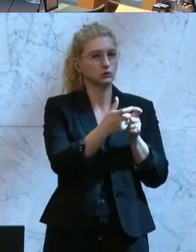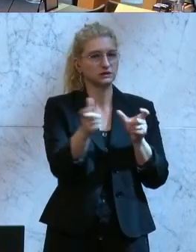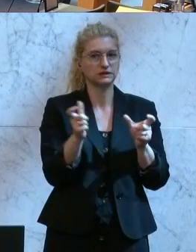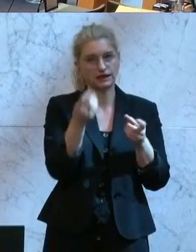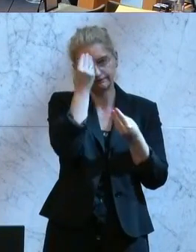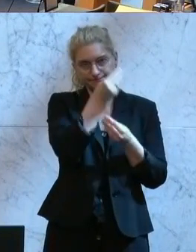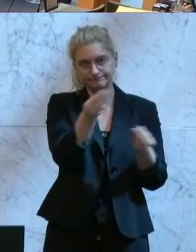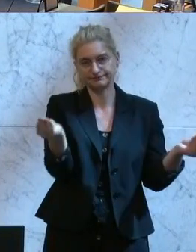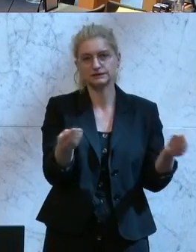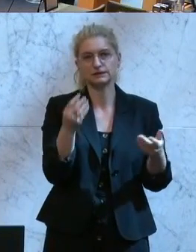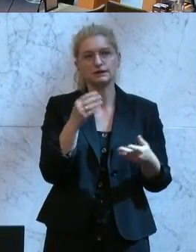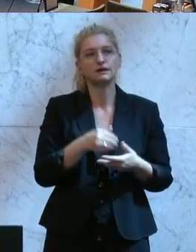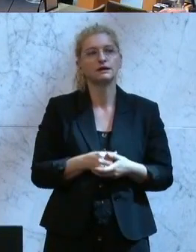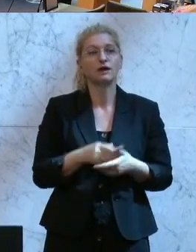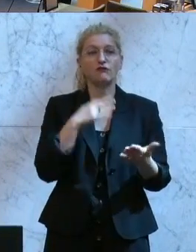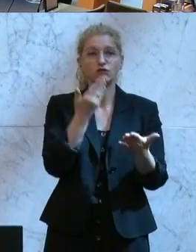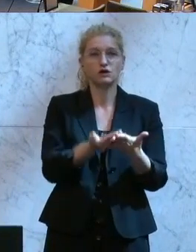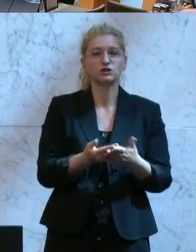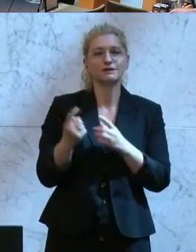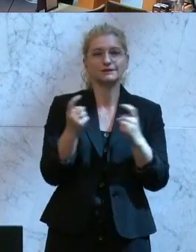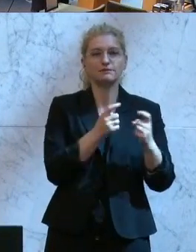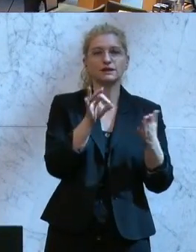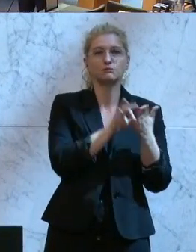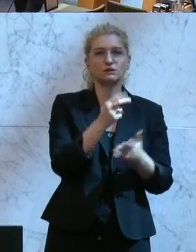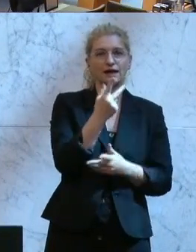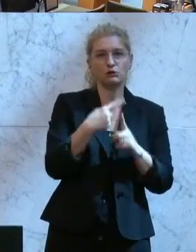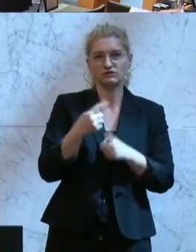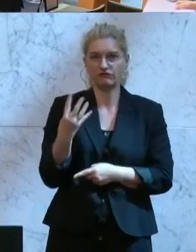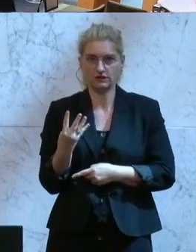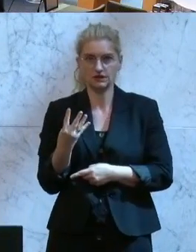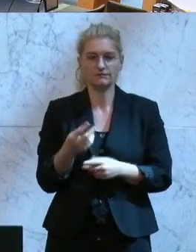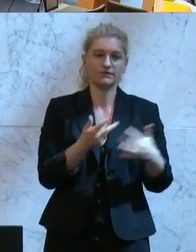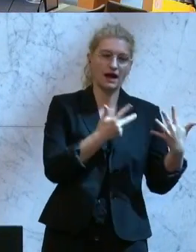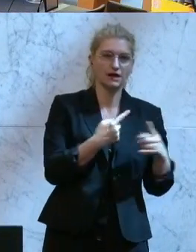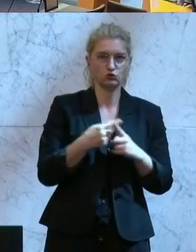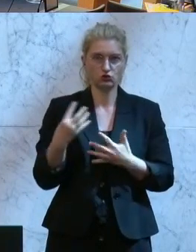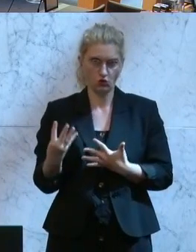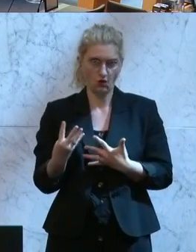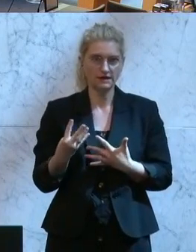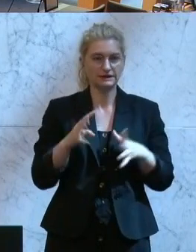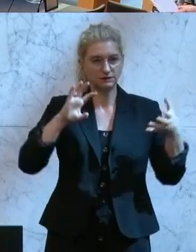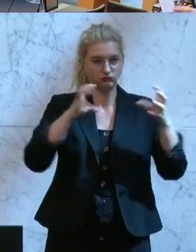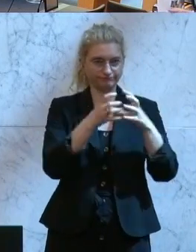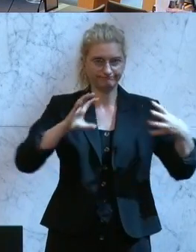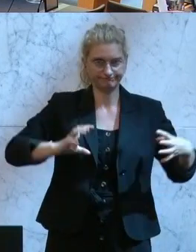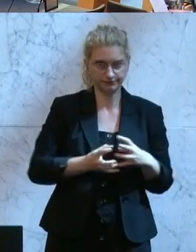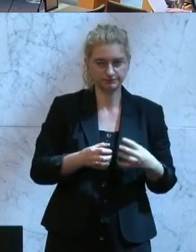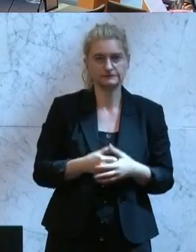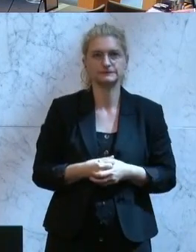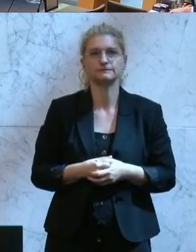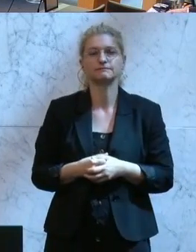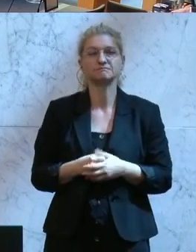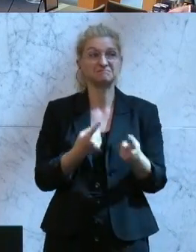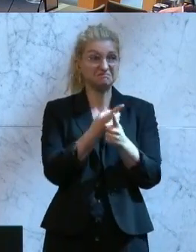und NEOS. Diese Parteien haben spezielle Vorstellungen, was die Stärkung der digitalen Souveränität Österreichs